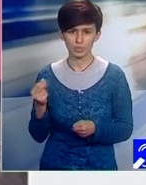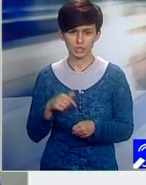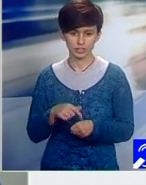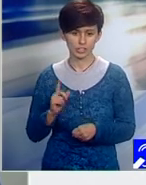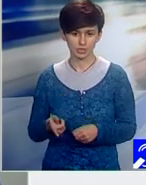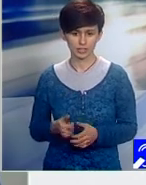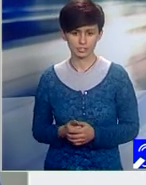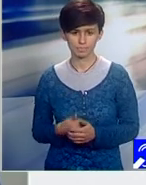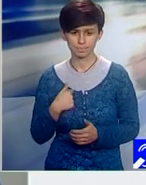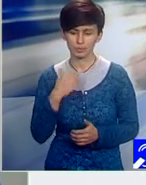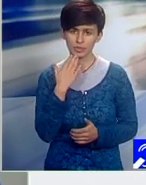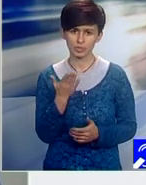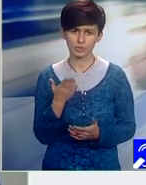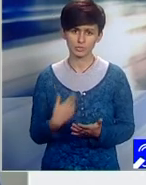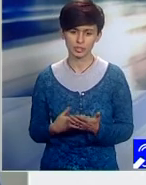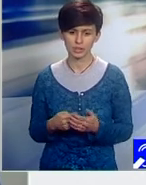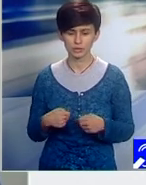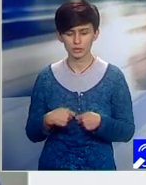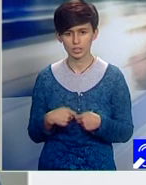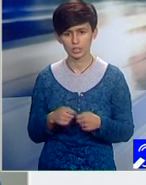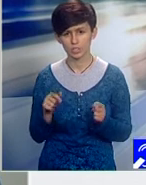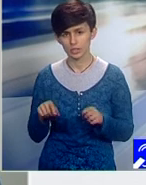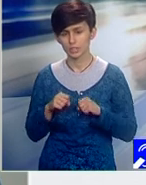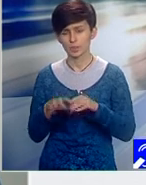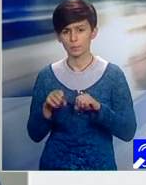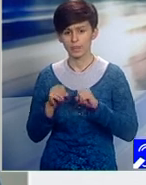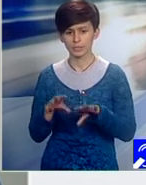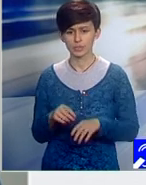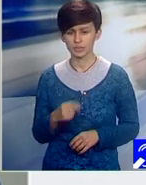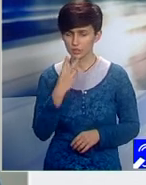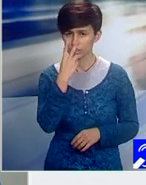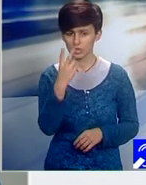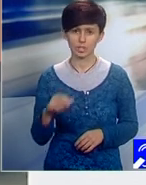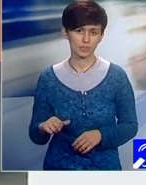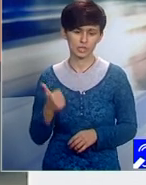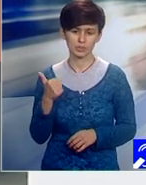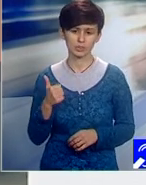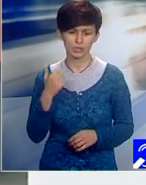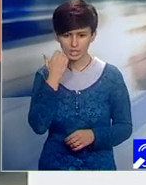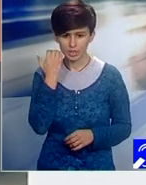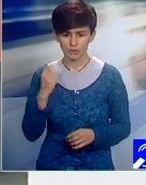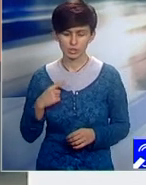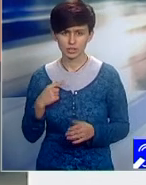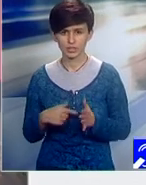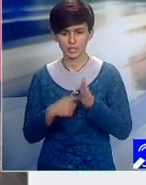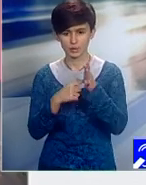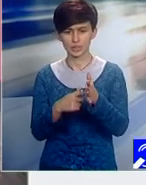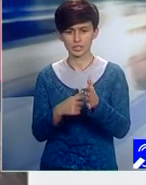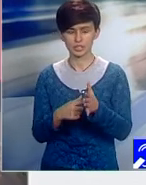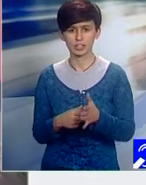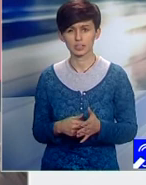mulțumesc foarte mult pentru toate aceste precizări. Cu siguranță ne mai revedem atunci când va fi publicată și ne vom edifica